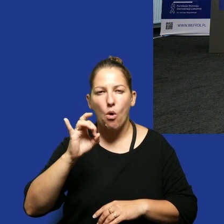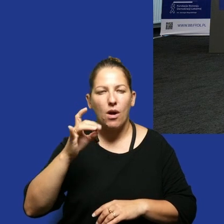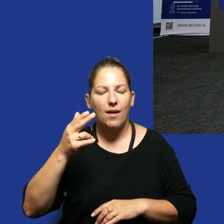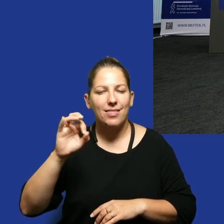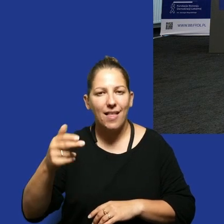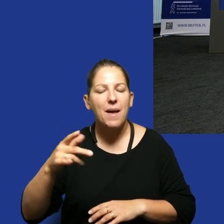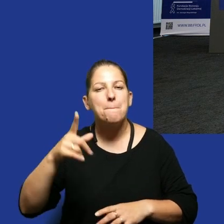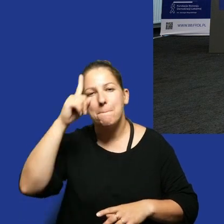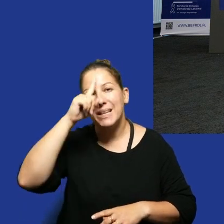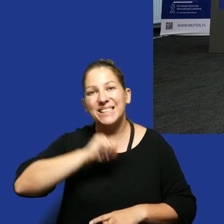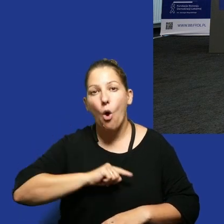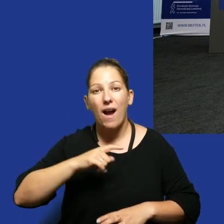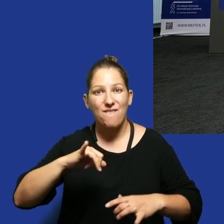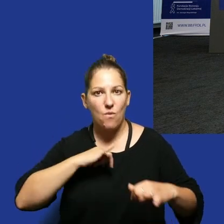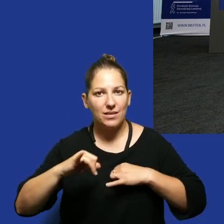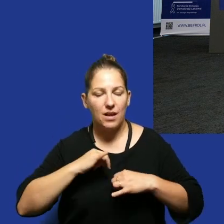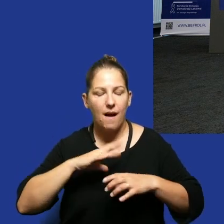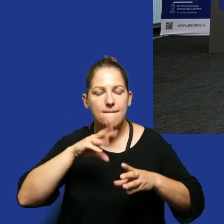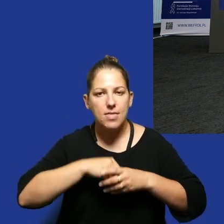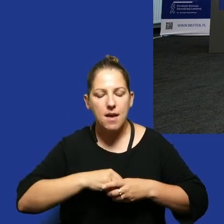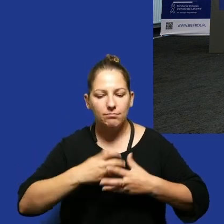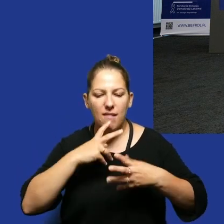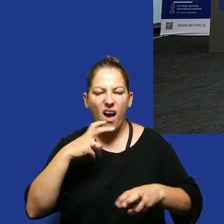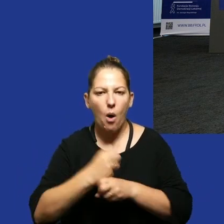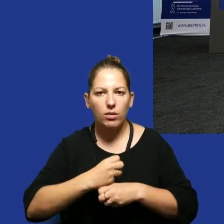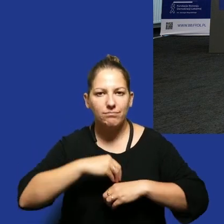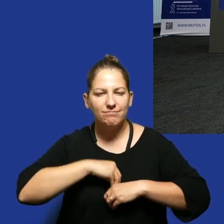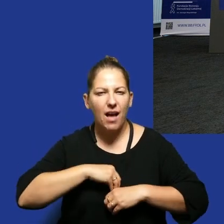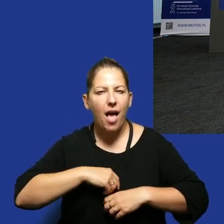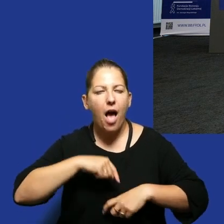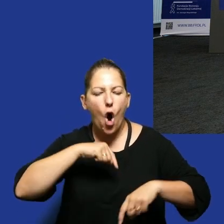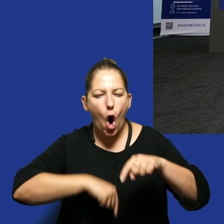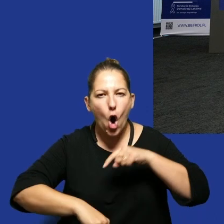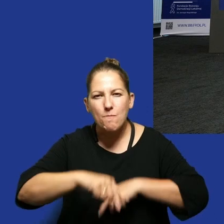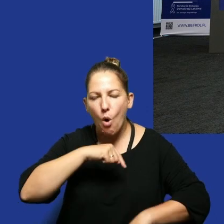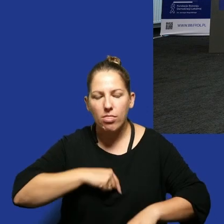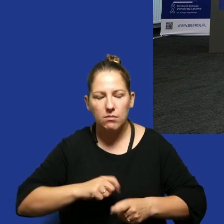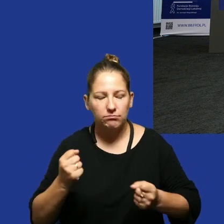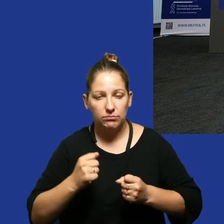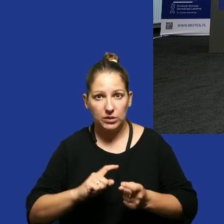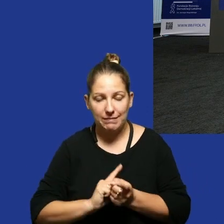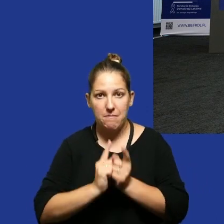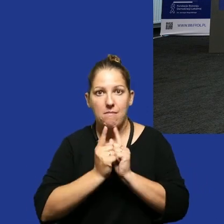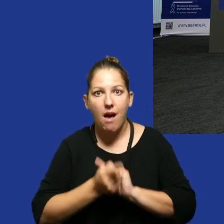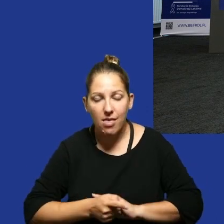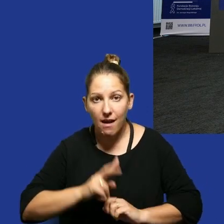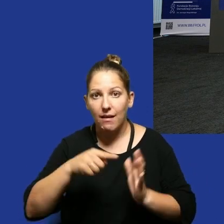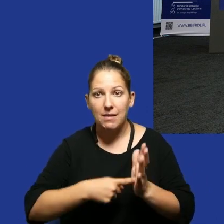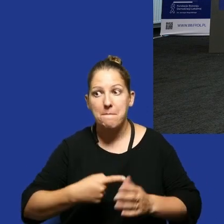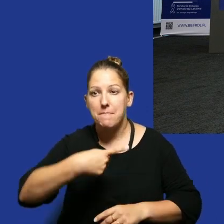psychologia władzy te mechanizmy one się zadziewają na poziomie nawet hormonalnym nawet hormony w ślinie się zmieniają w momencie kiedy my